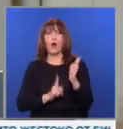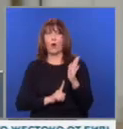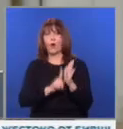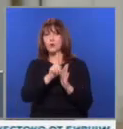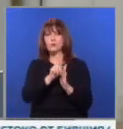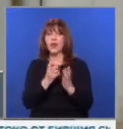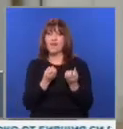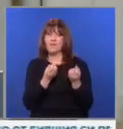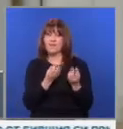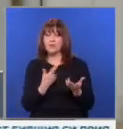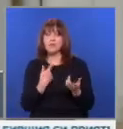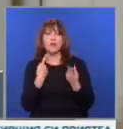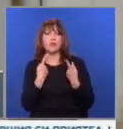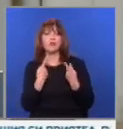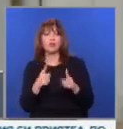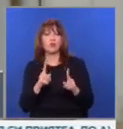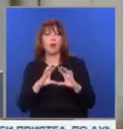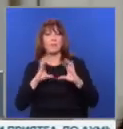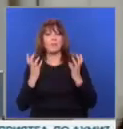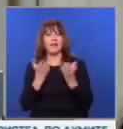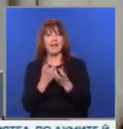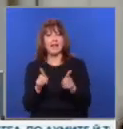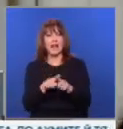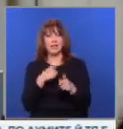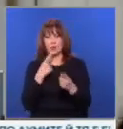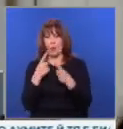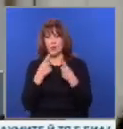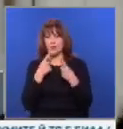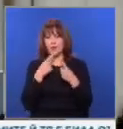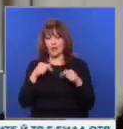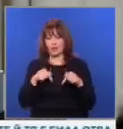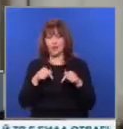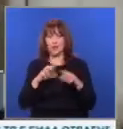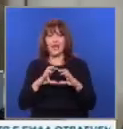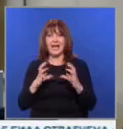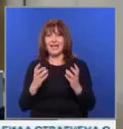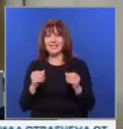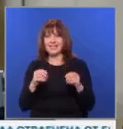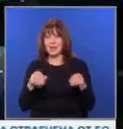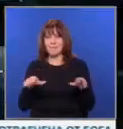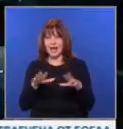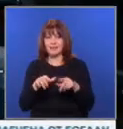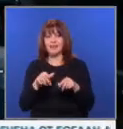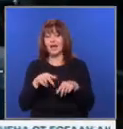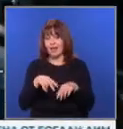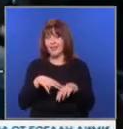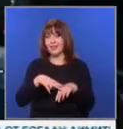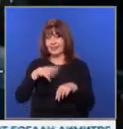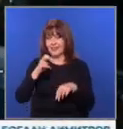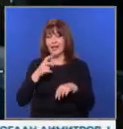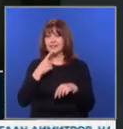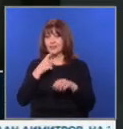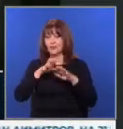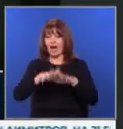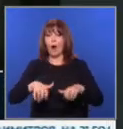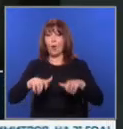Възможно ли е да има друга планета с условия като на Земята? Разбира се, че е. Именно за това купаем на Марс. За това марсохода